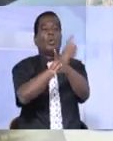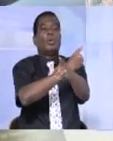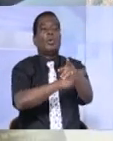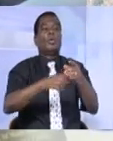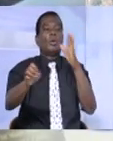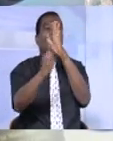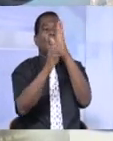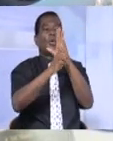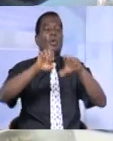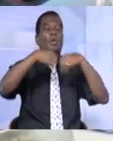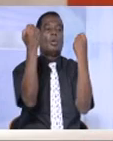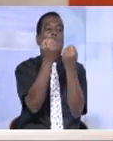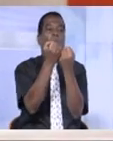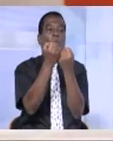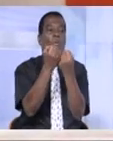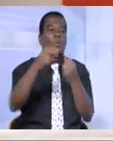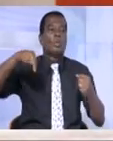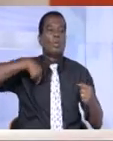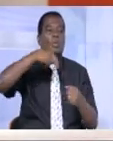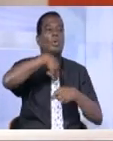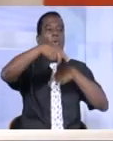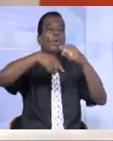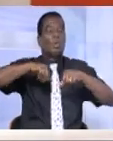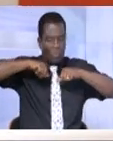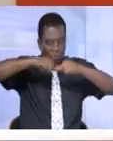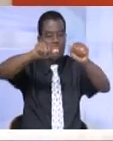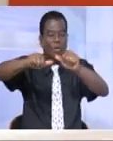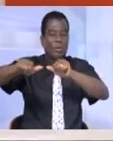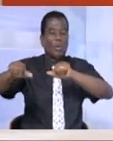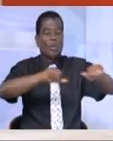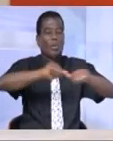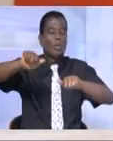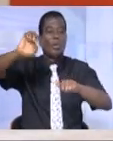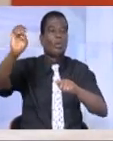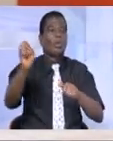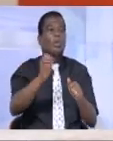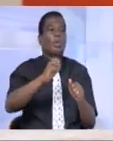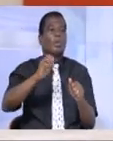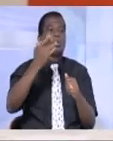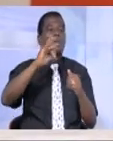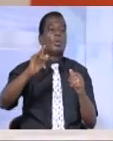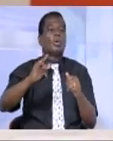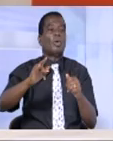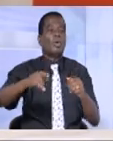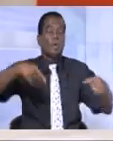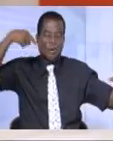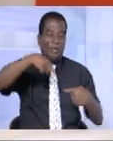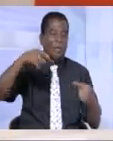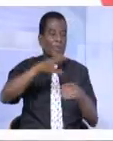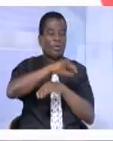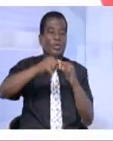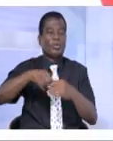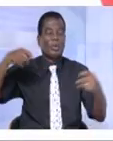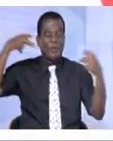économique et social. Nous allons continuer nos activités malgré la douleur et malgré ces attaques